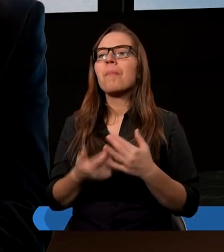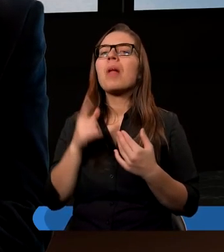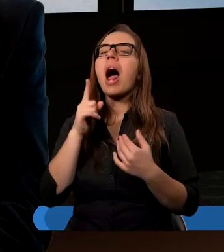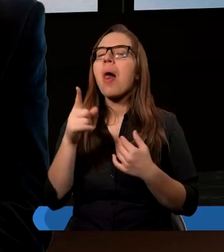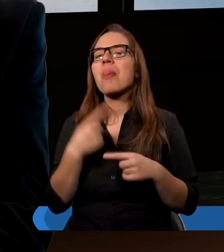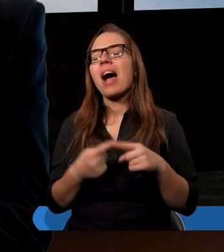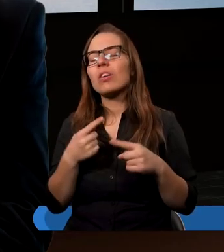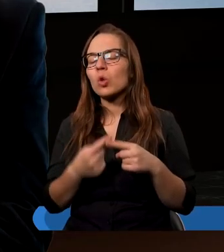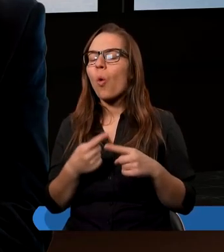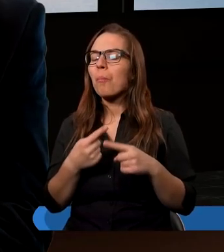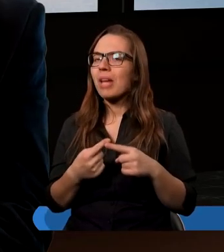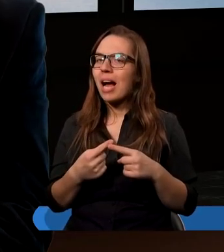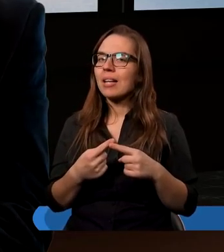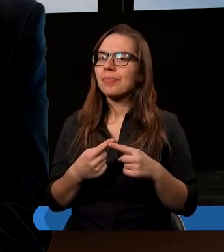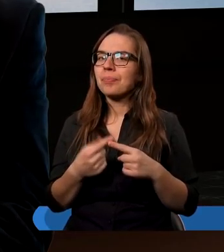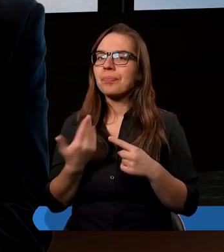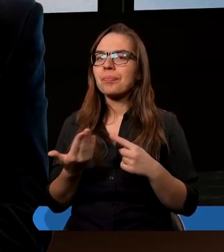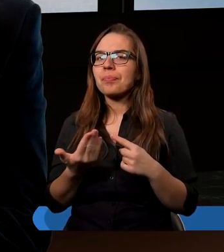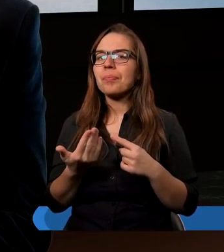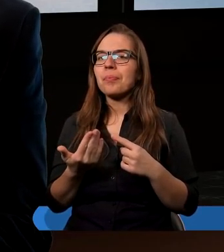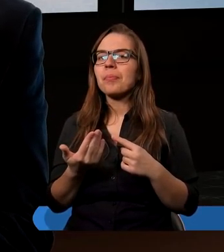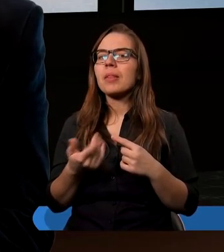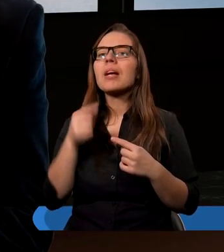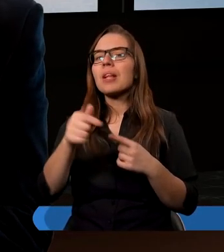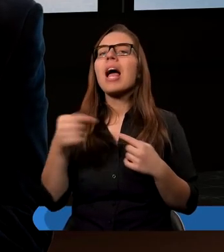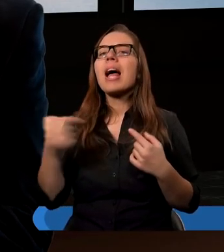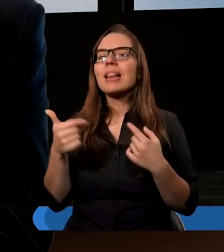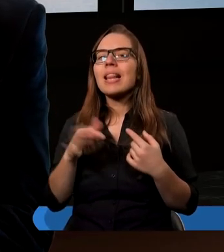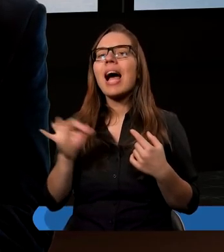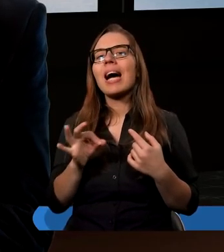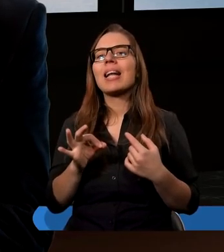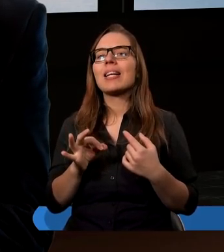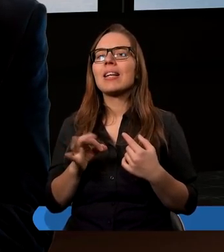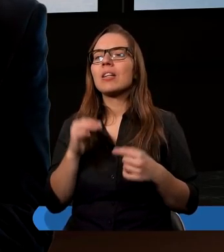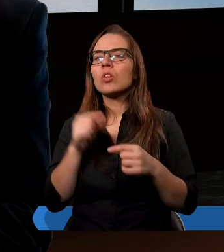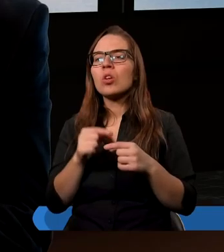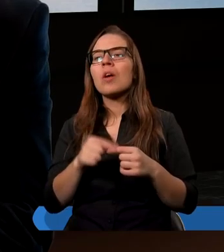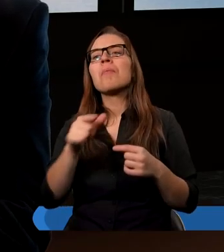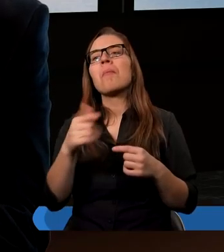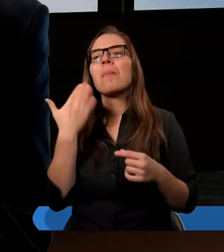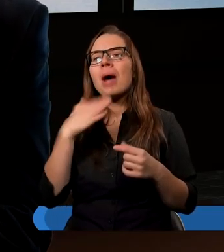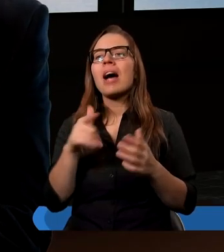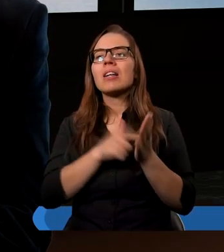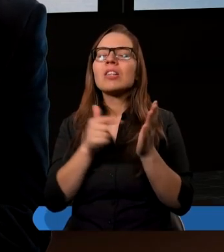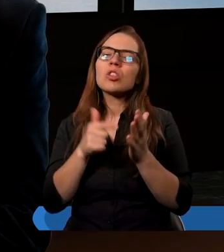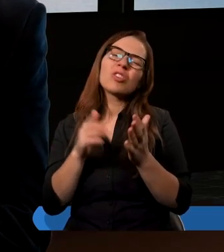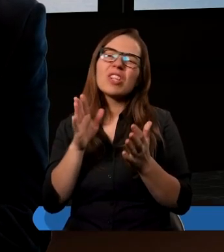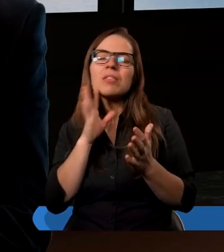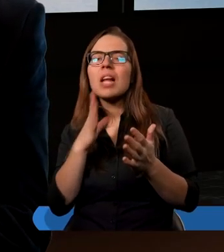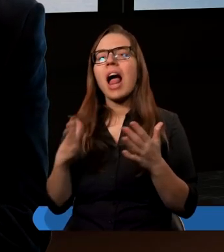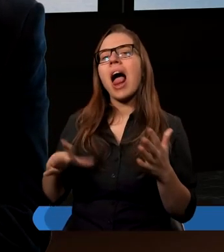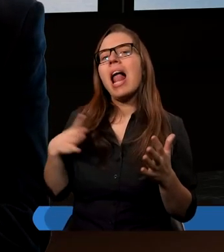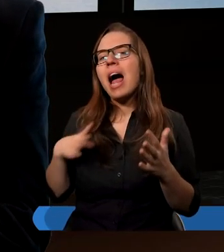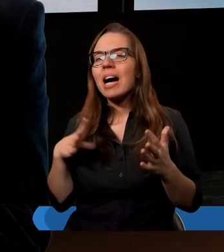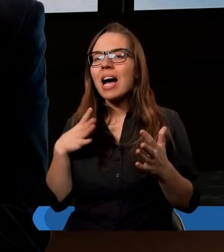tym interesie słowo bardzo takie eleganckie